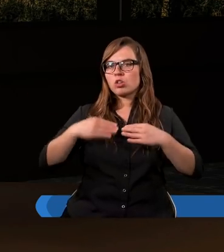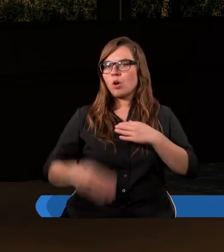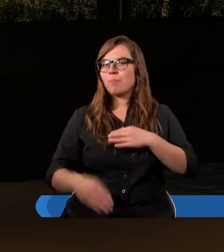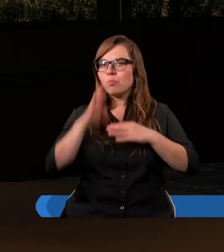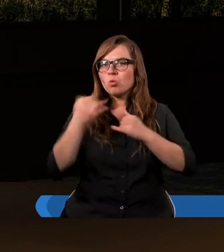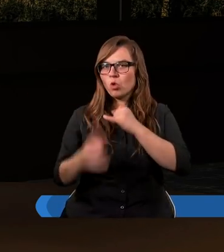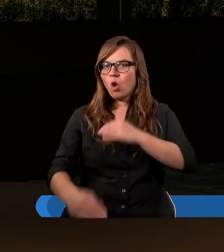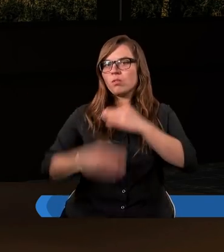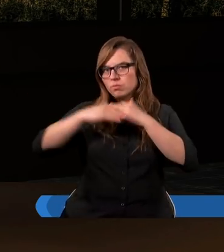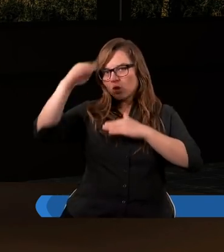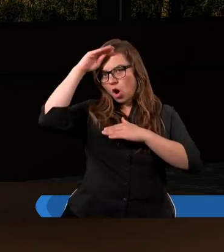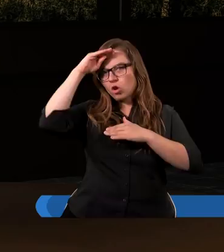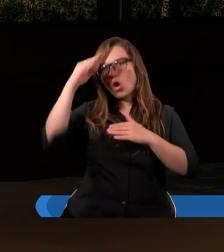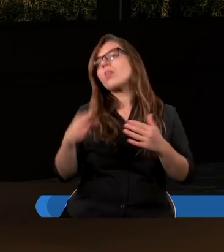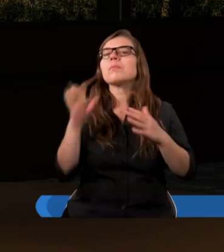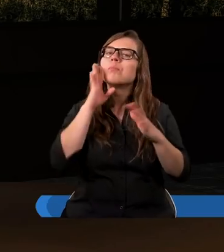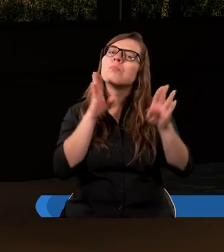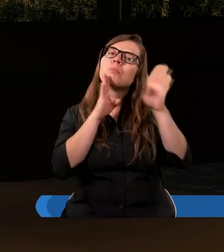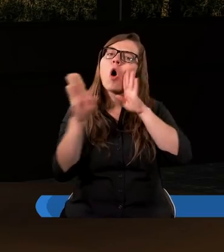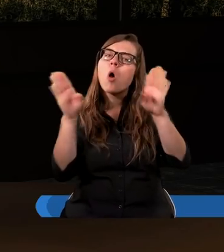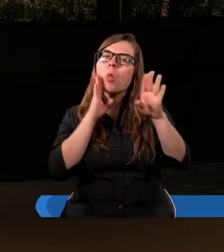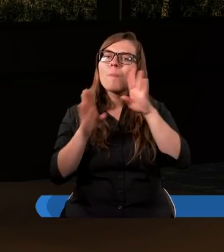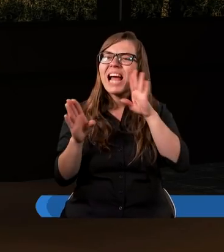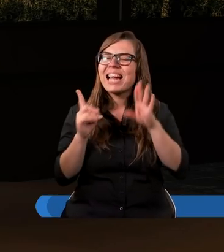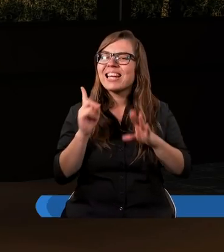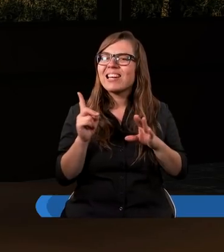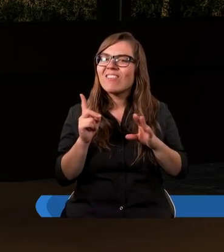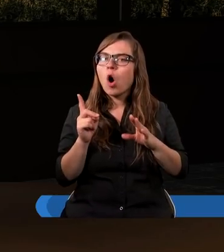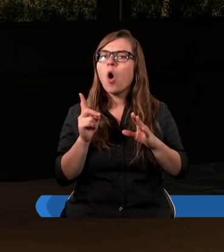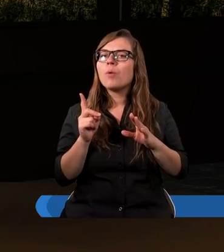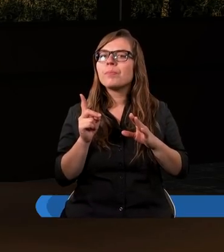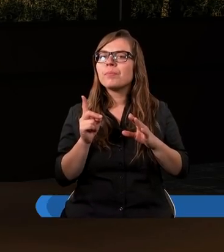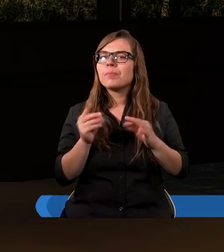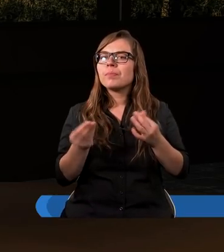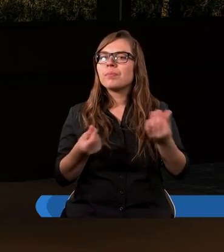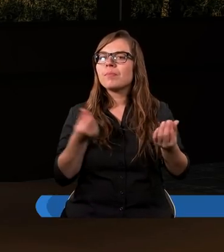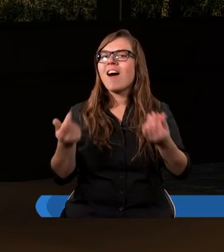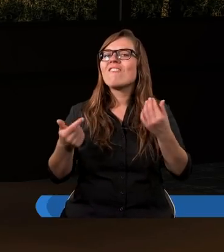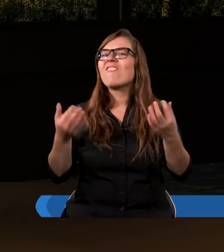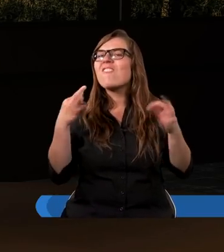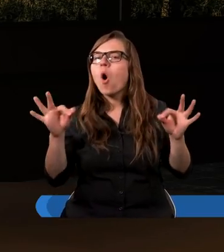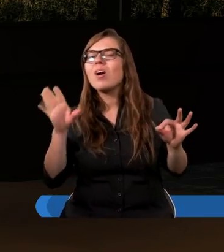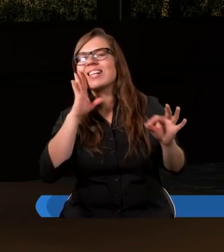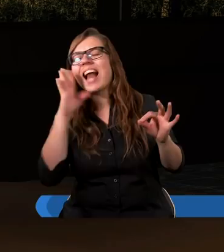znaczy podobieństwo, wolna wola,